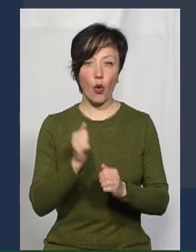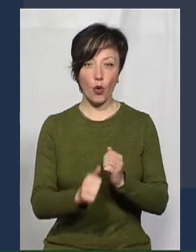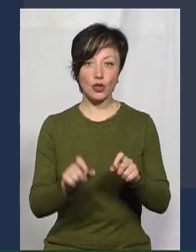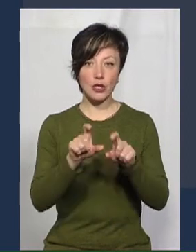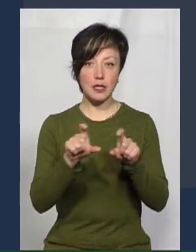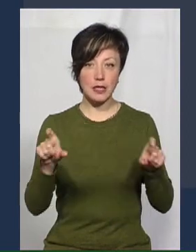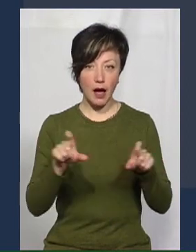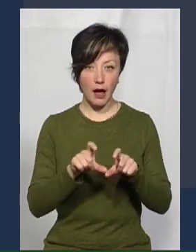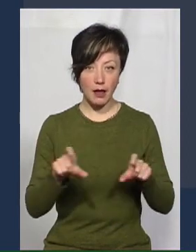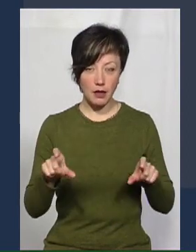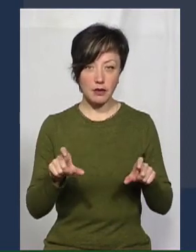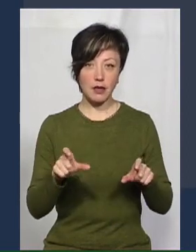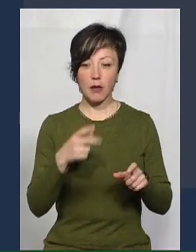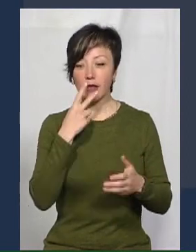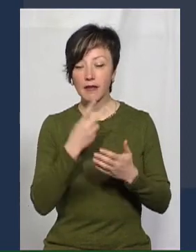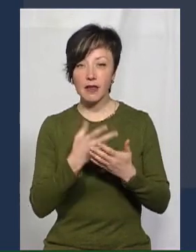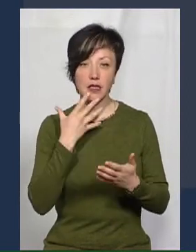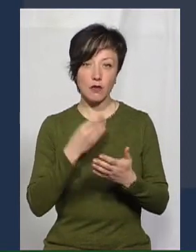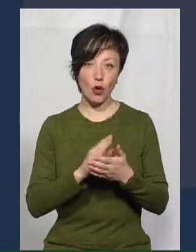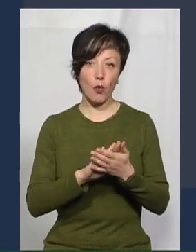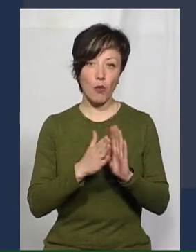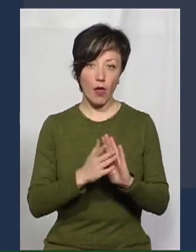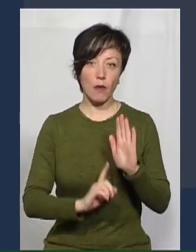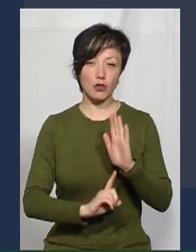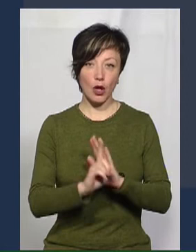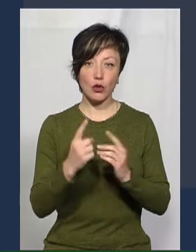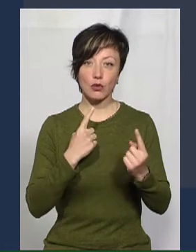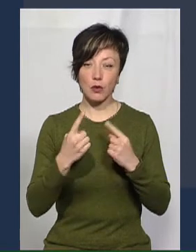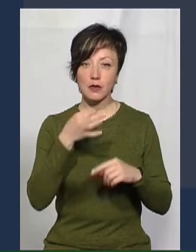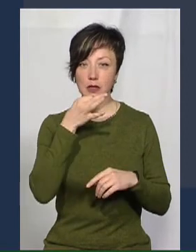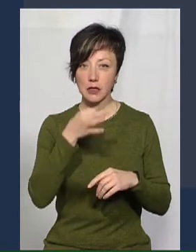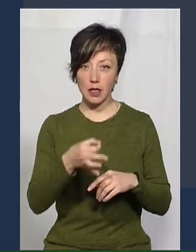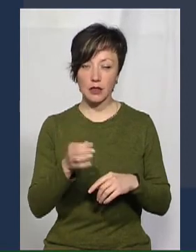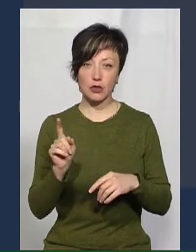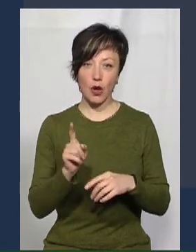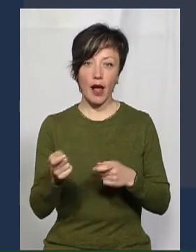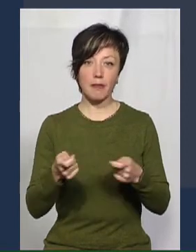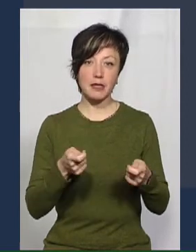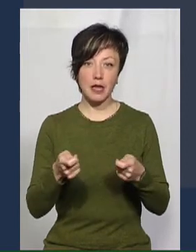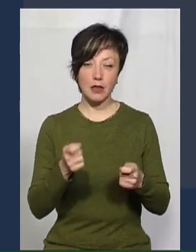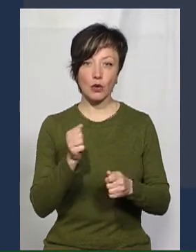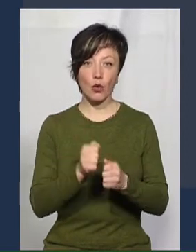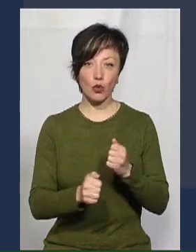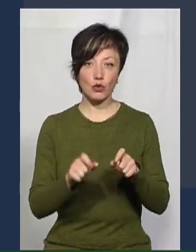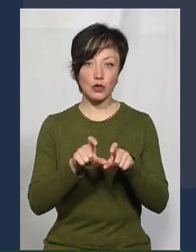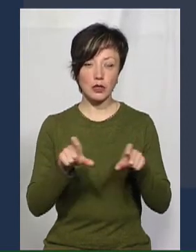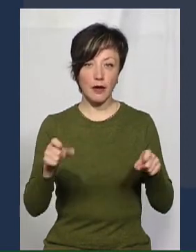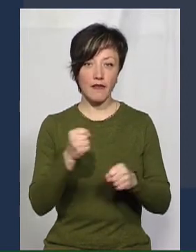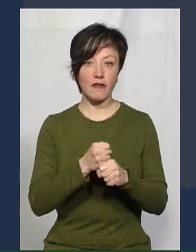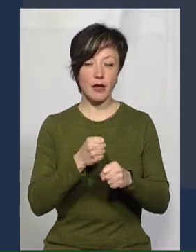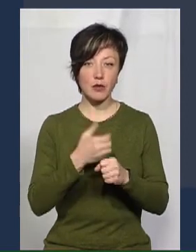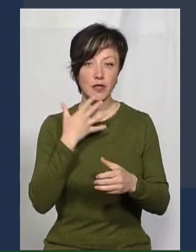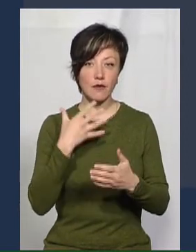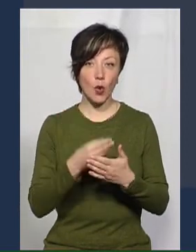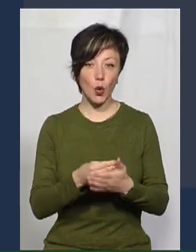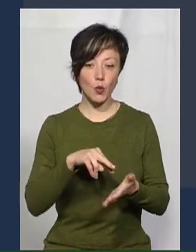заклад виходить із своїх умов. І я вже на початку нашої розмови зазначала, що адміністрація кожного закладу виробила